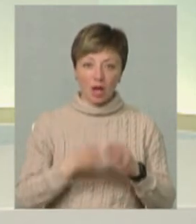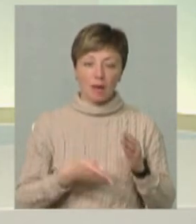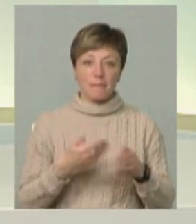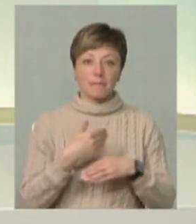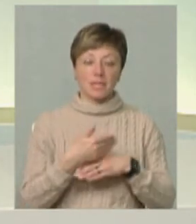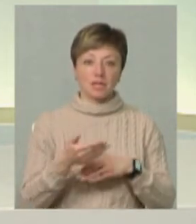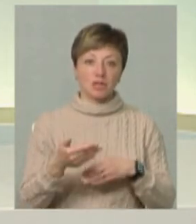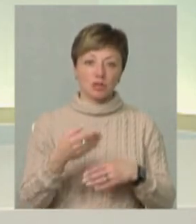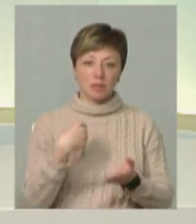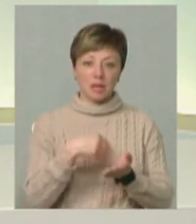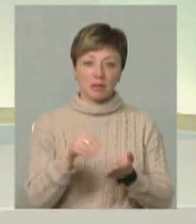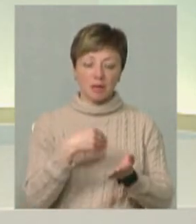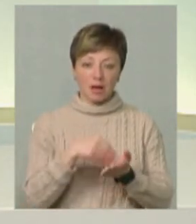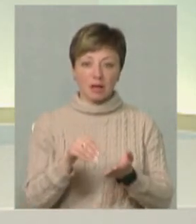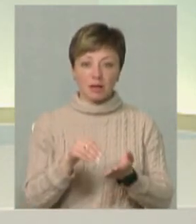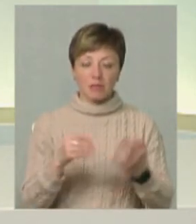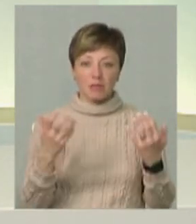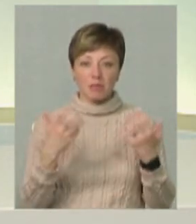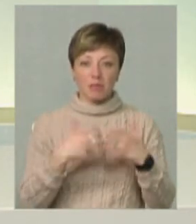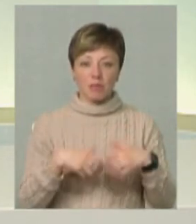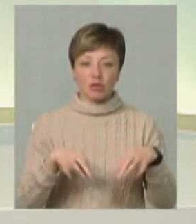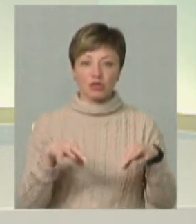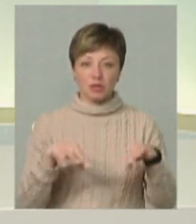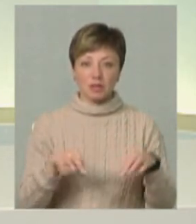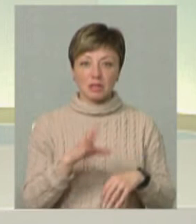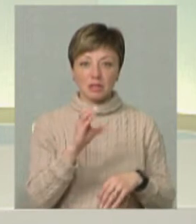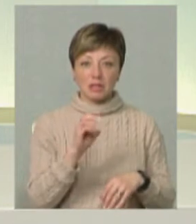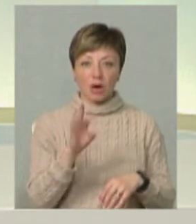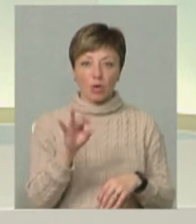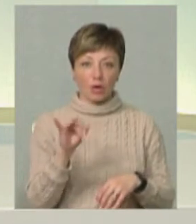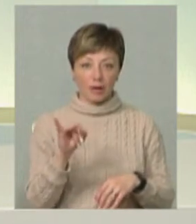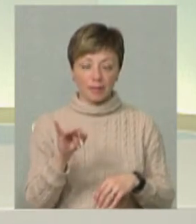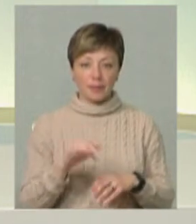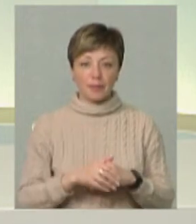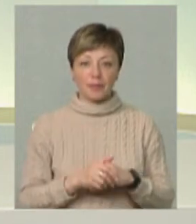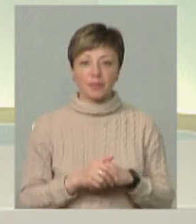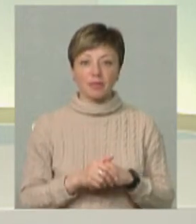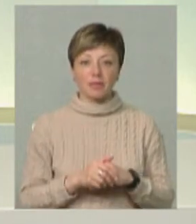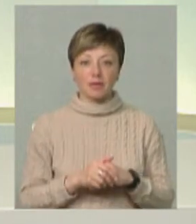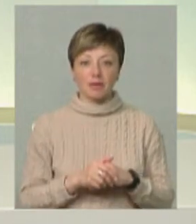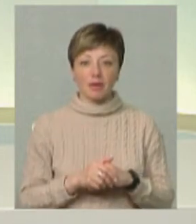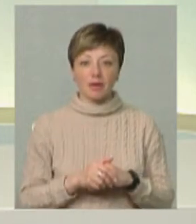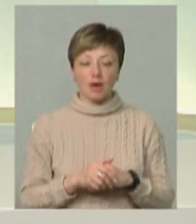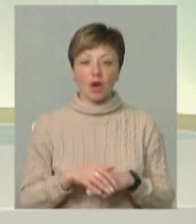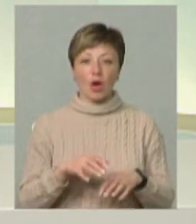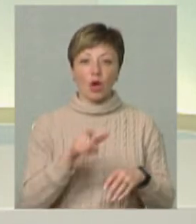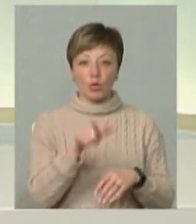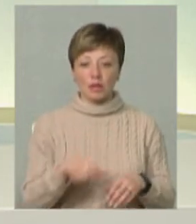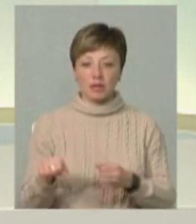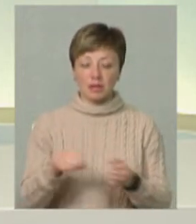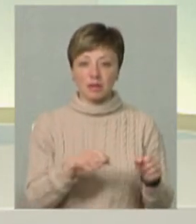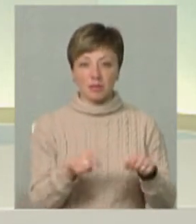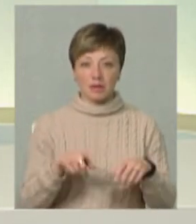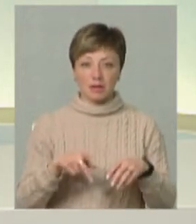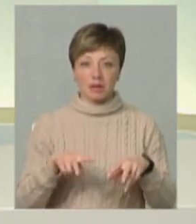пізніше вже придбали такі машини, називаються секори. І йде вручну, людина такий,